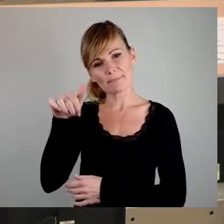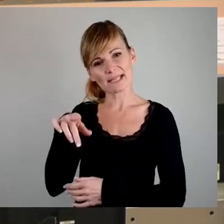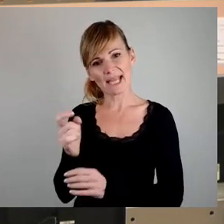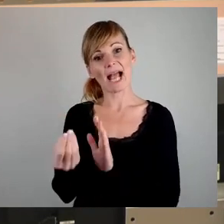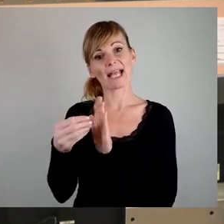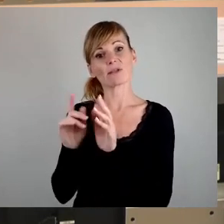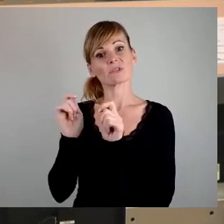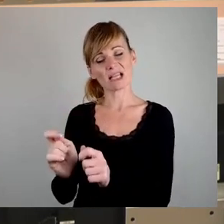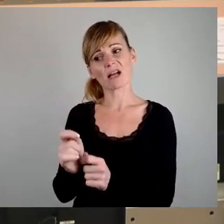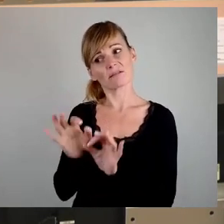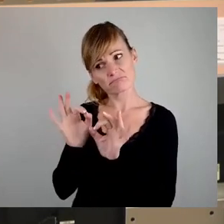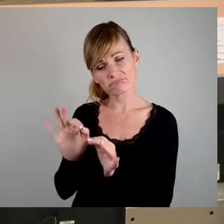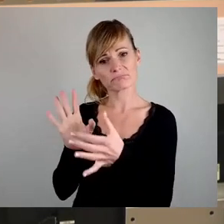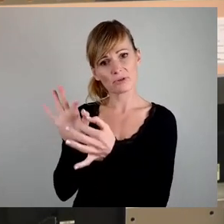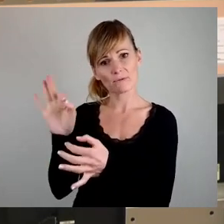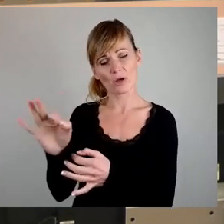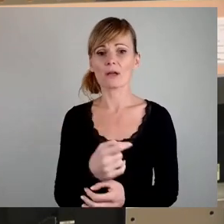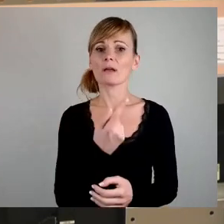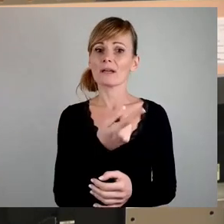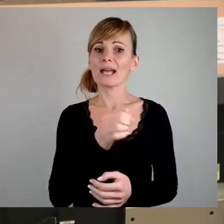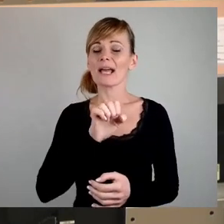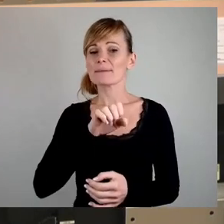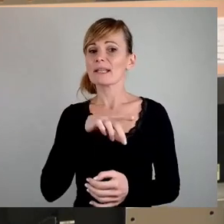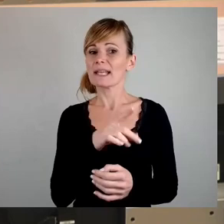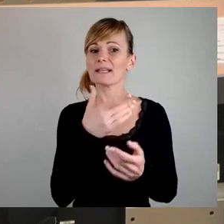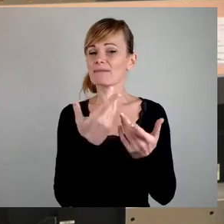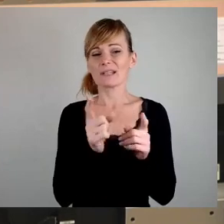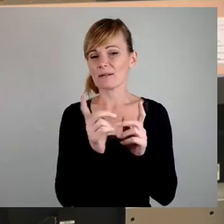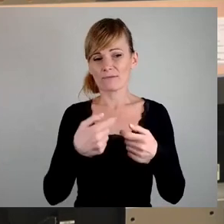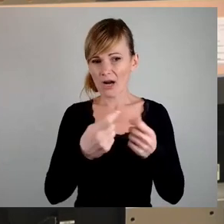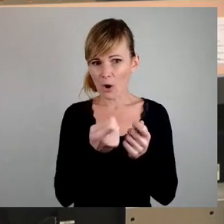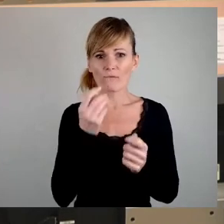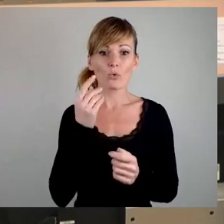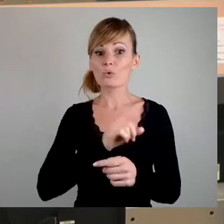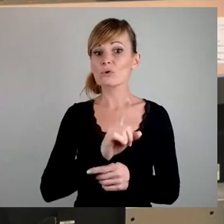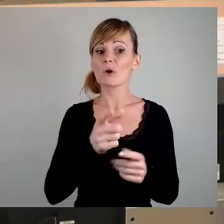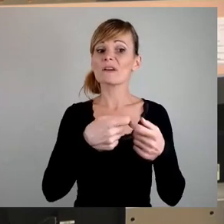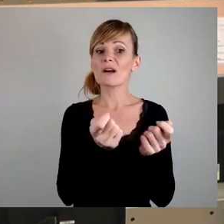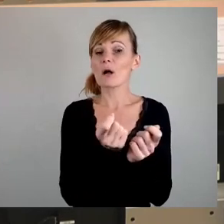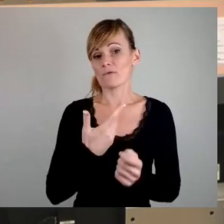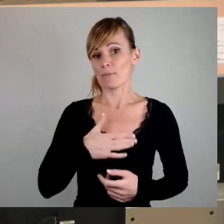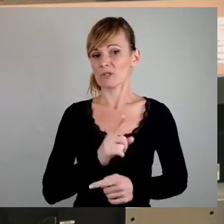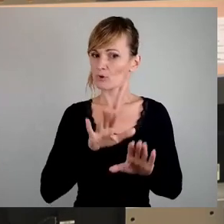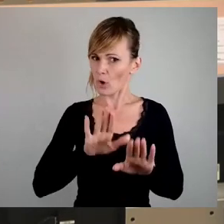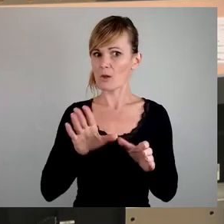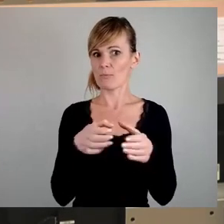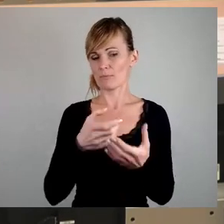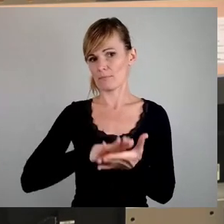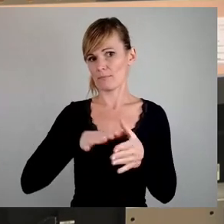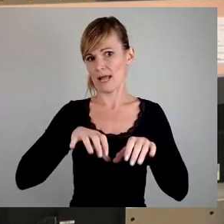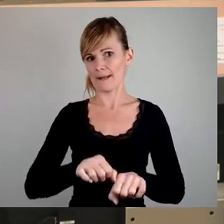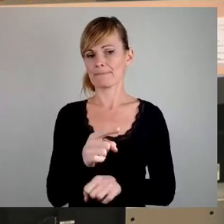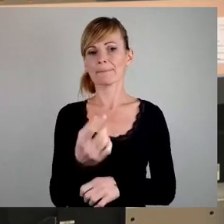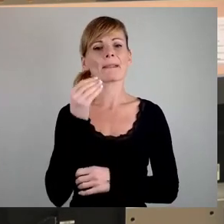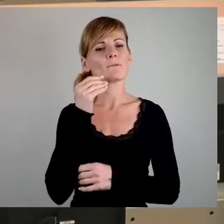Wohneigentum, die Wohnungen sofort wieder verkauft werden. Bei den Grundstücken lassen Sie uns noch ein bisschen drauf gucken. Die kommen dann zur Stadt. Und wir werden